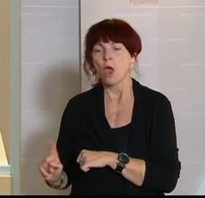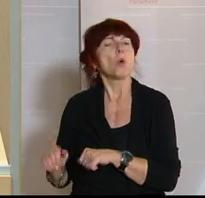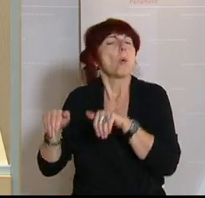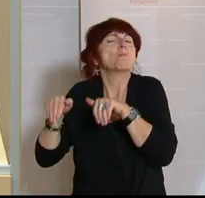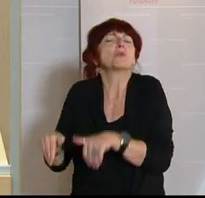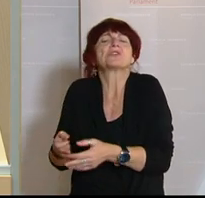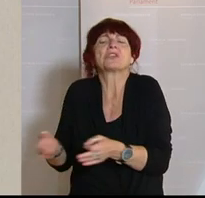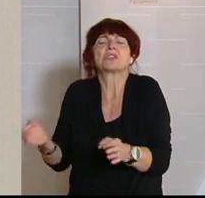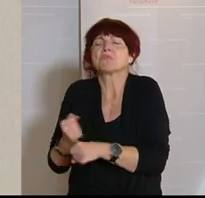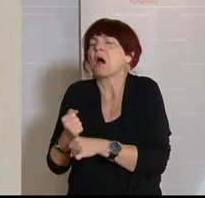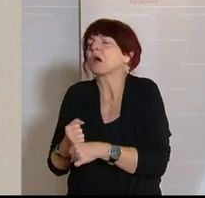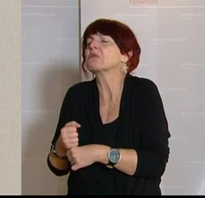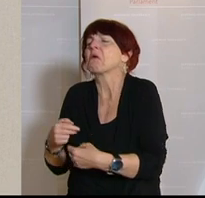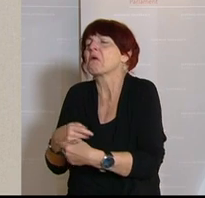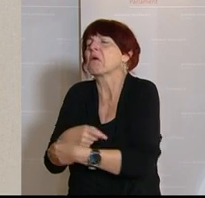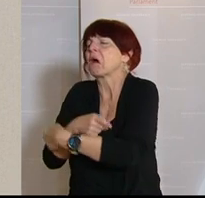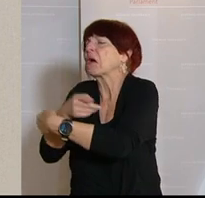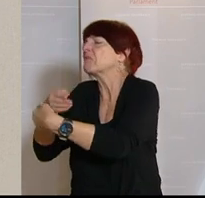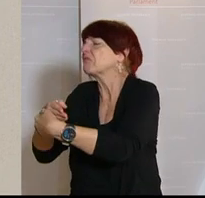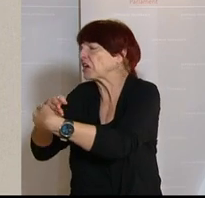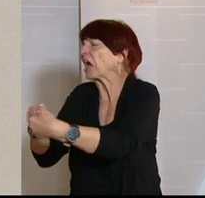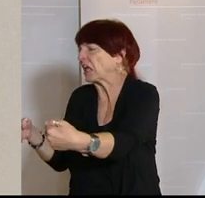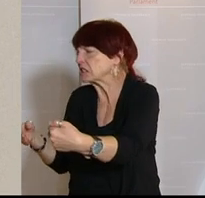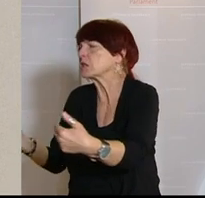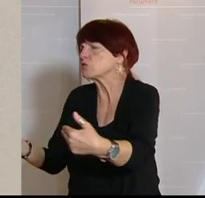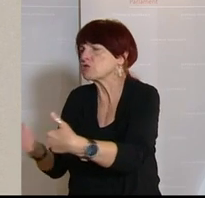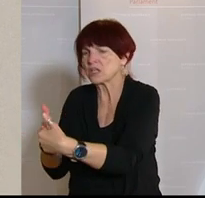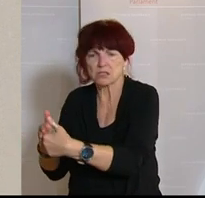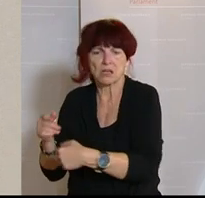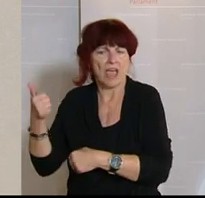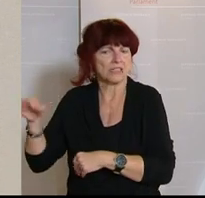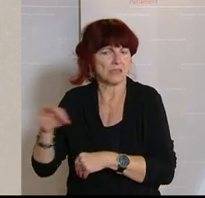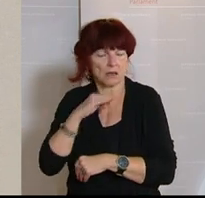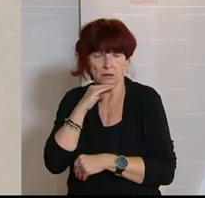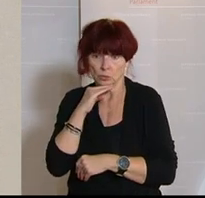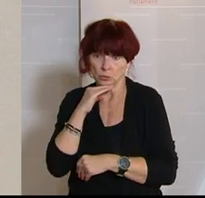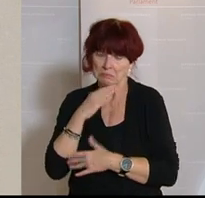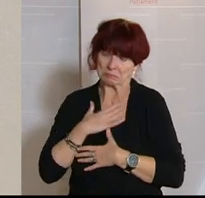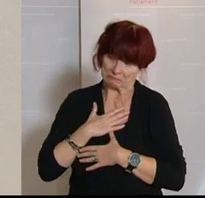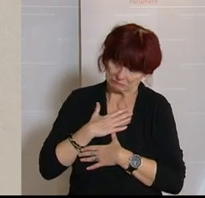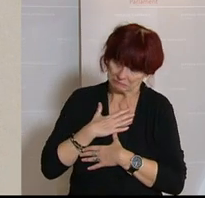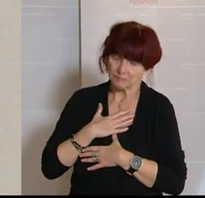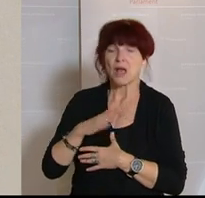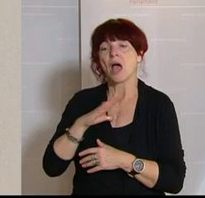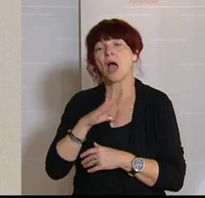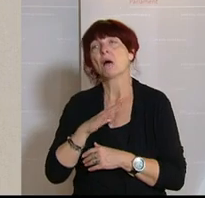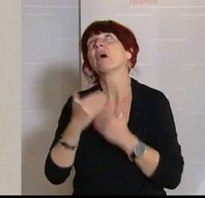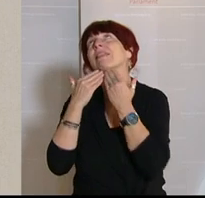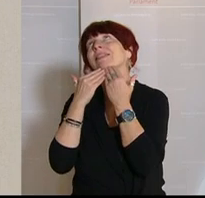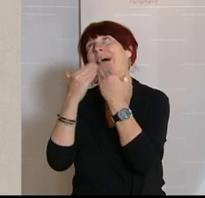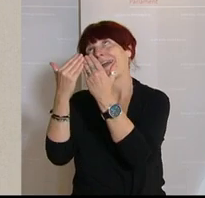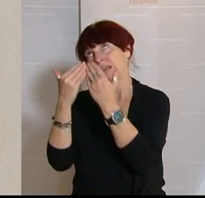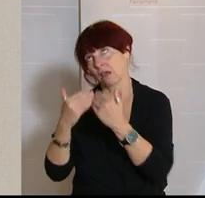nichts machen sollen, außer die Grenzen schließen. Naja, freut uns sehr Gott sei Dank, dass wir diese Maßnahmen setzen